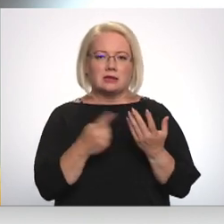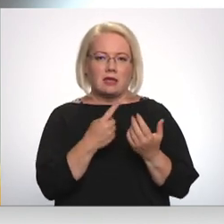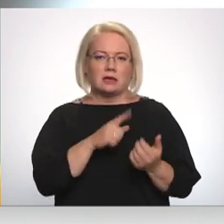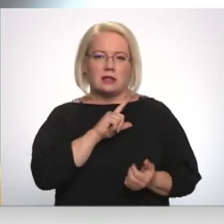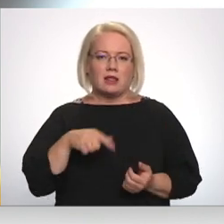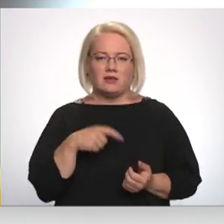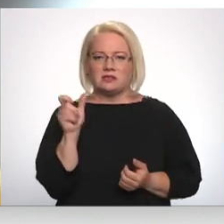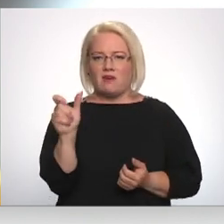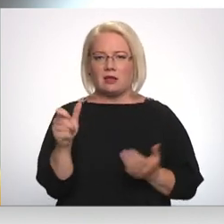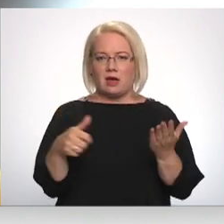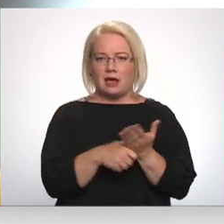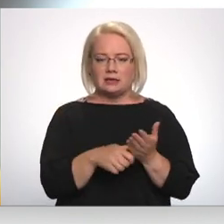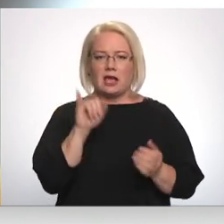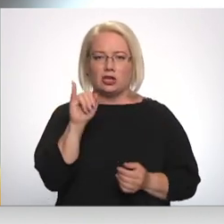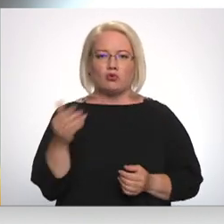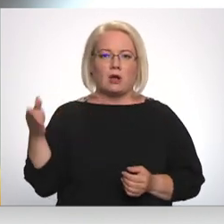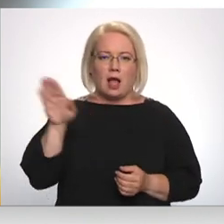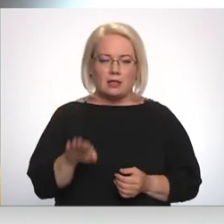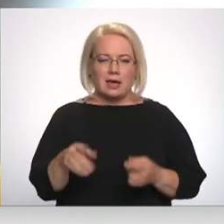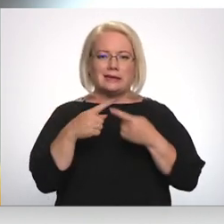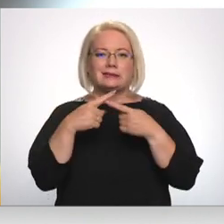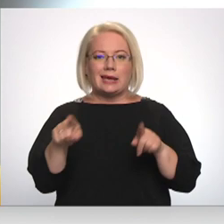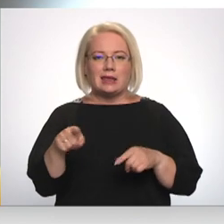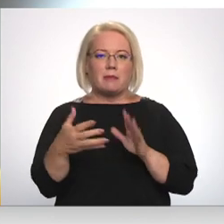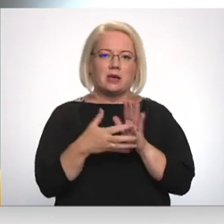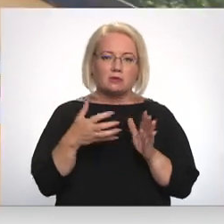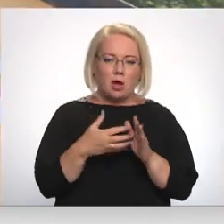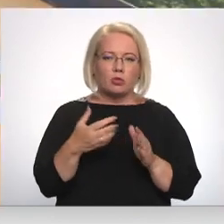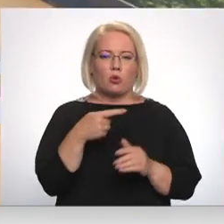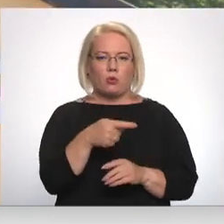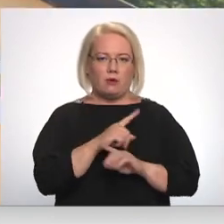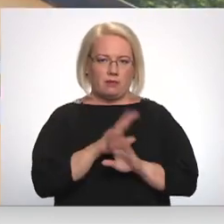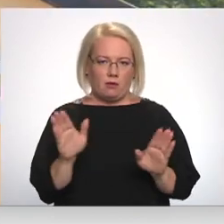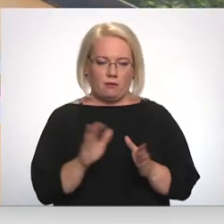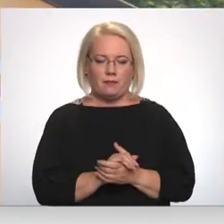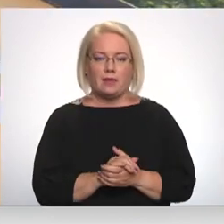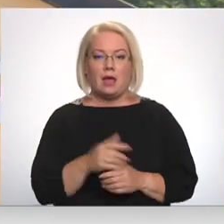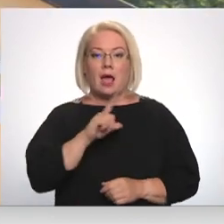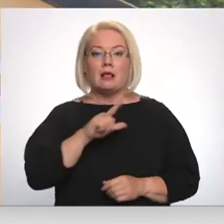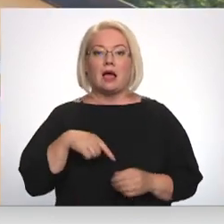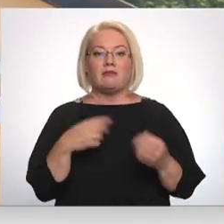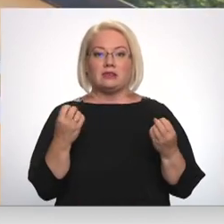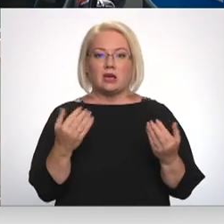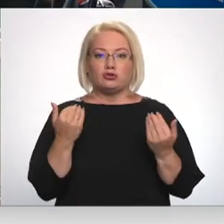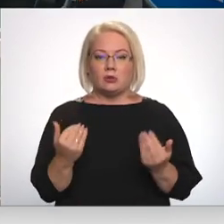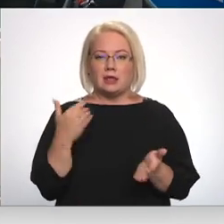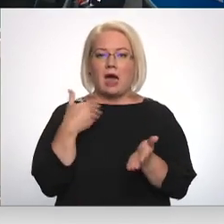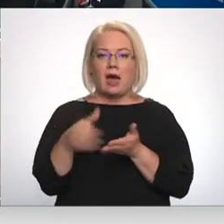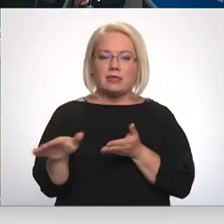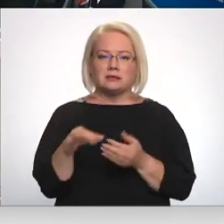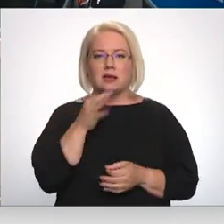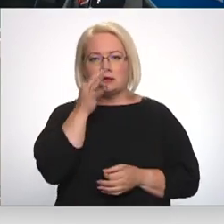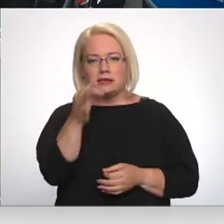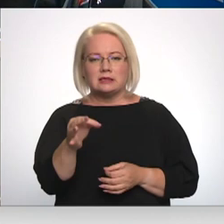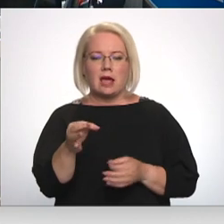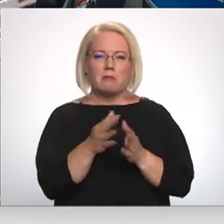vārdu reģistrēt Inčukalnā citiem viņu lietotājiem, kam viņi to ir droši vien jau nolīguši. Latvijas gāzes šodien atteicās sniegt plašākus